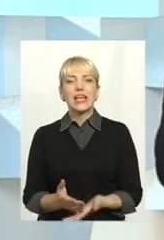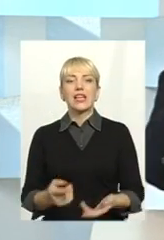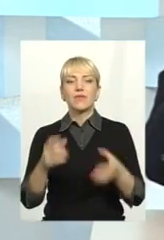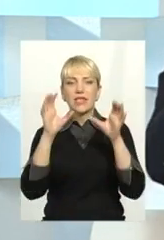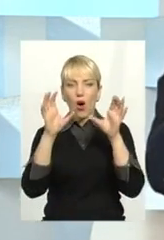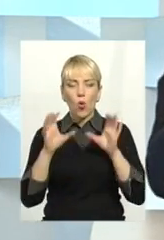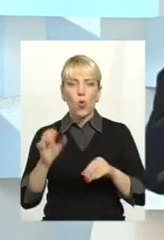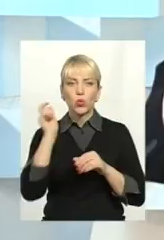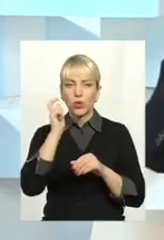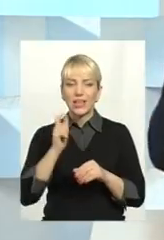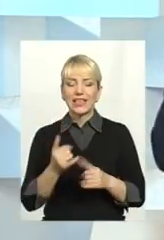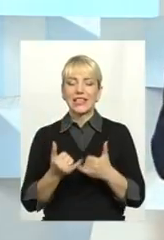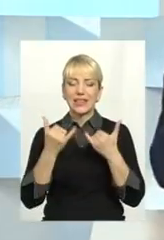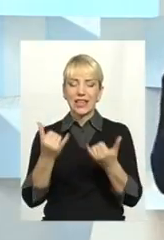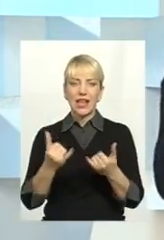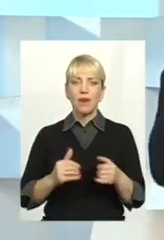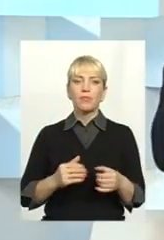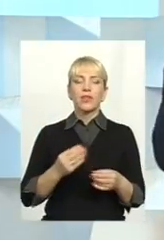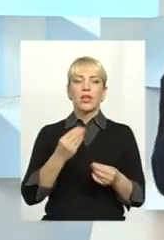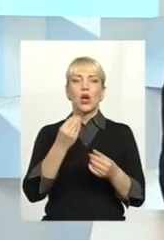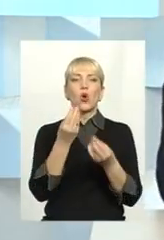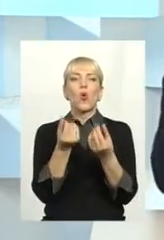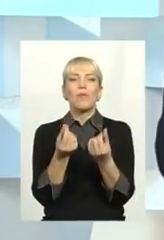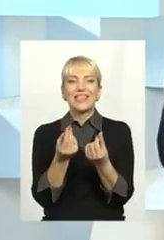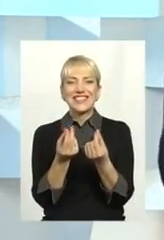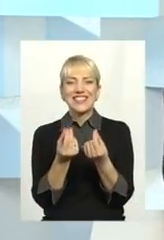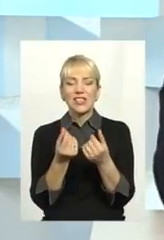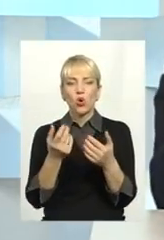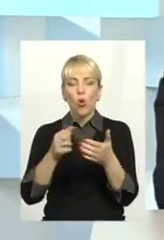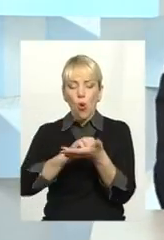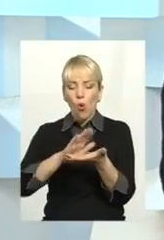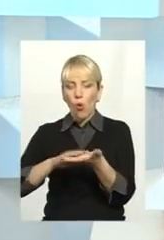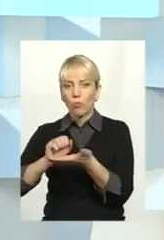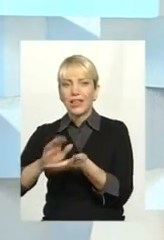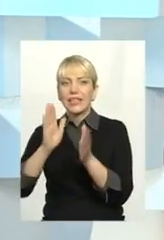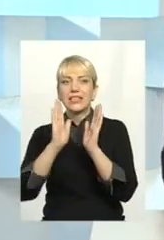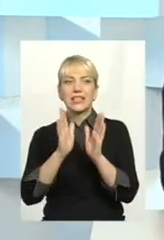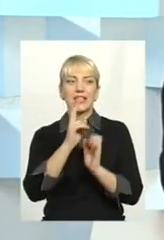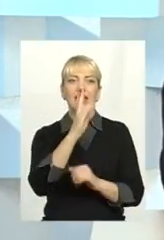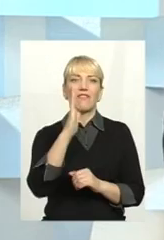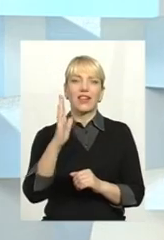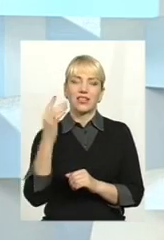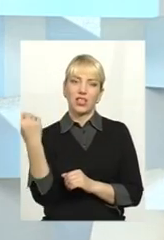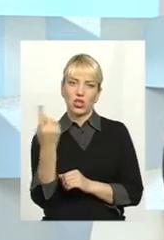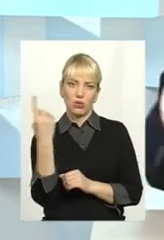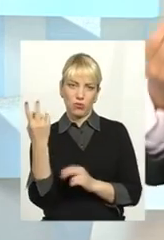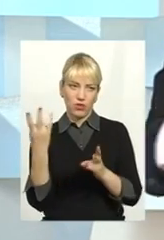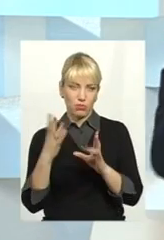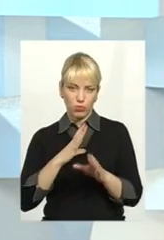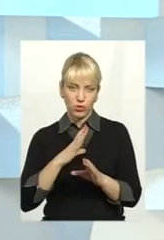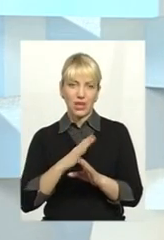записано, що для комерційного обліку, розрахунків, тільки квартирний має бути лічильник. Більш того,